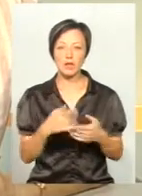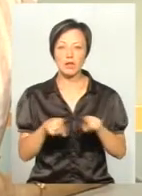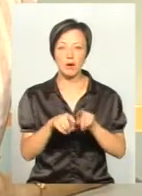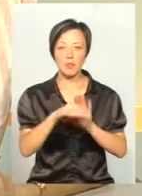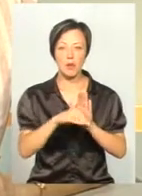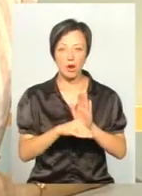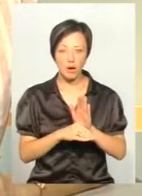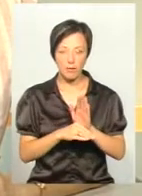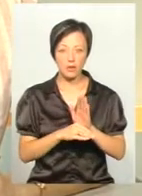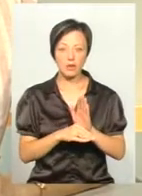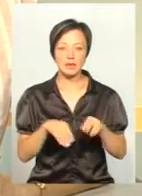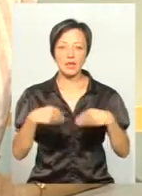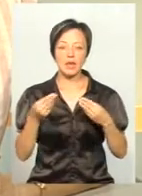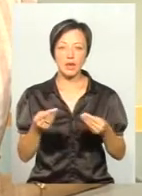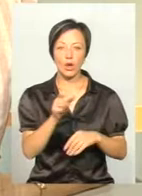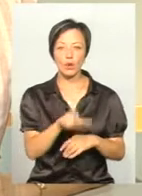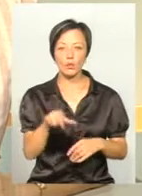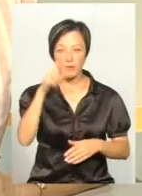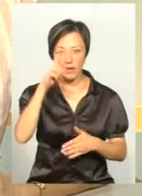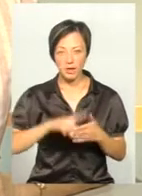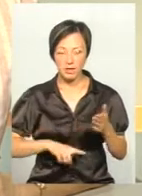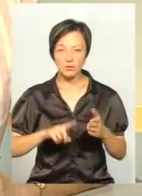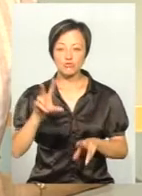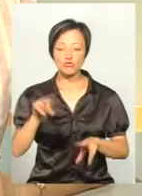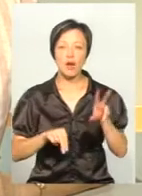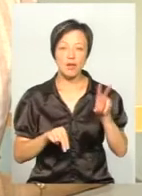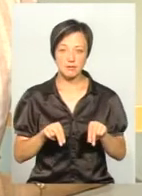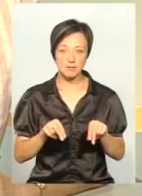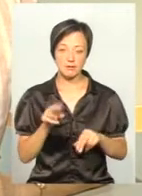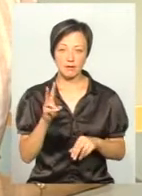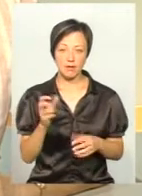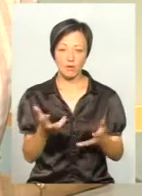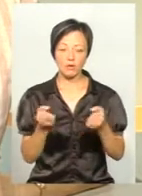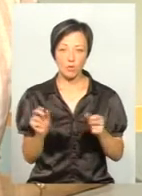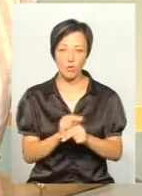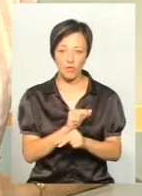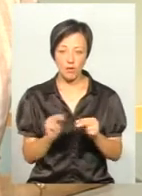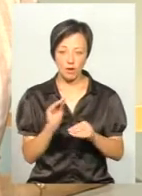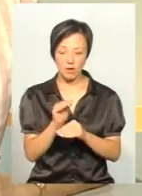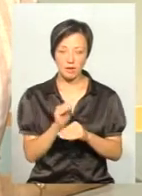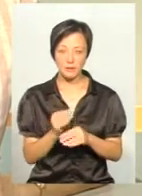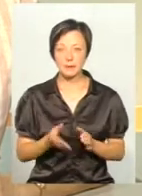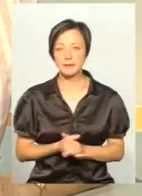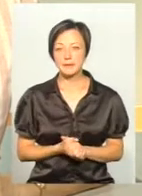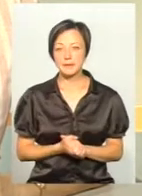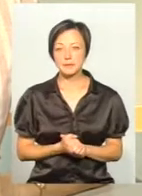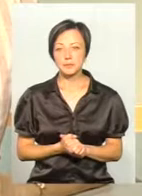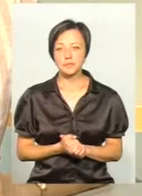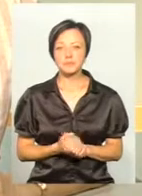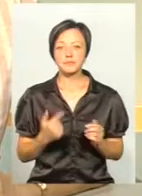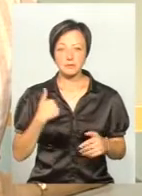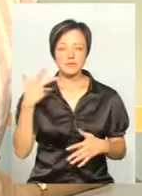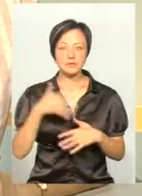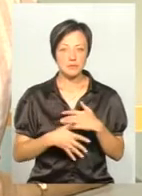програма, що вона дає людям надію і дає шанс отримати якісь додаткові кошти, тому що я